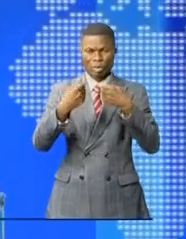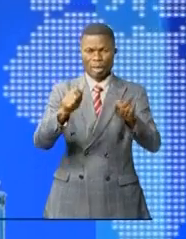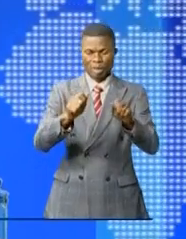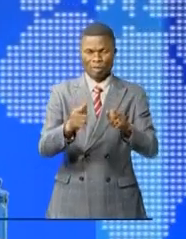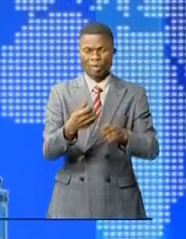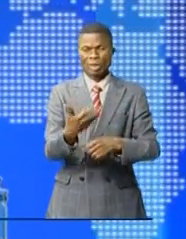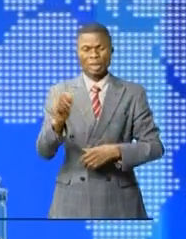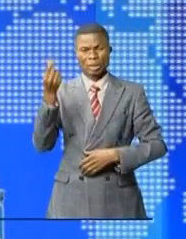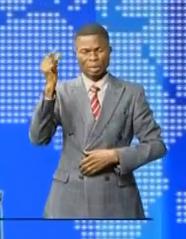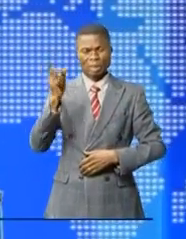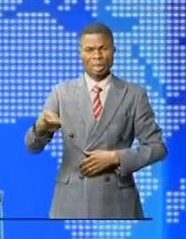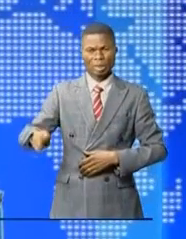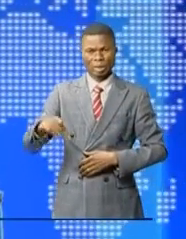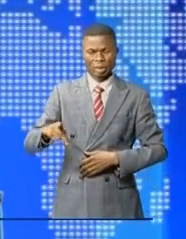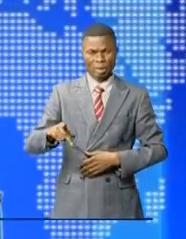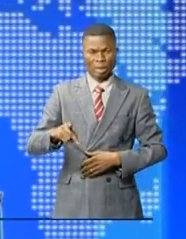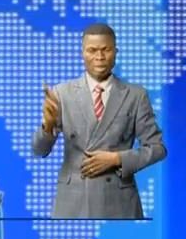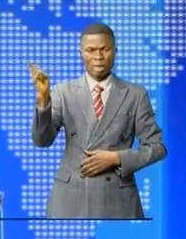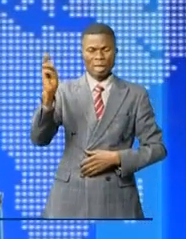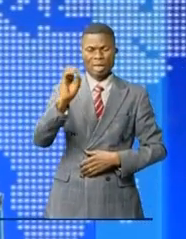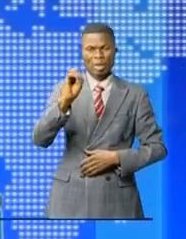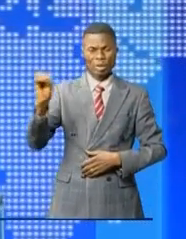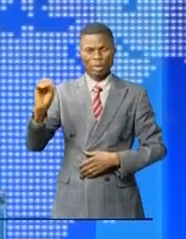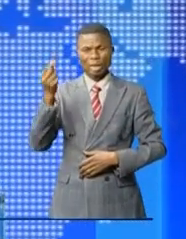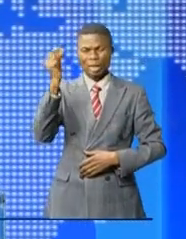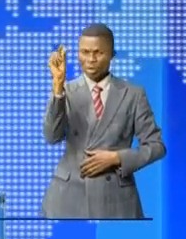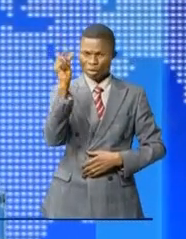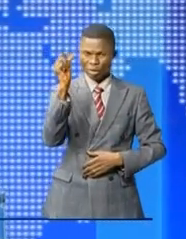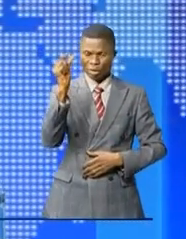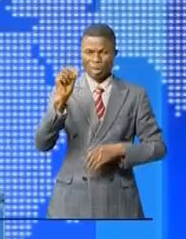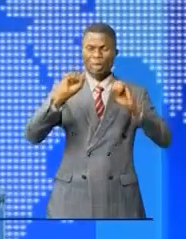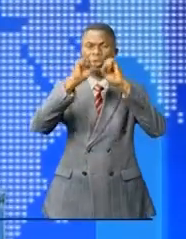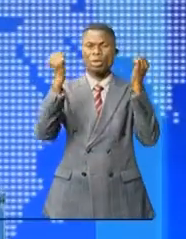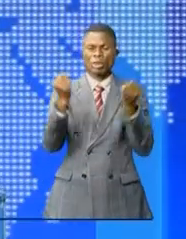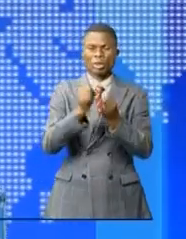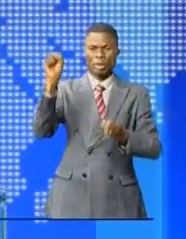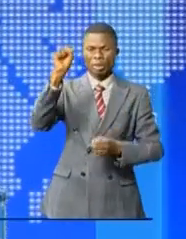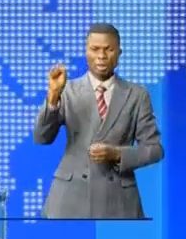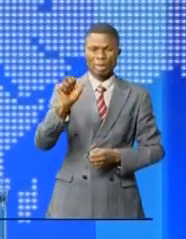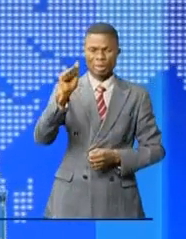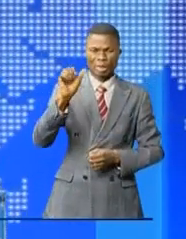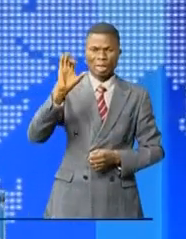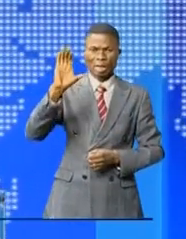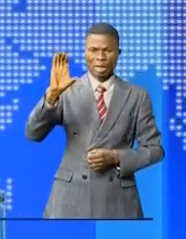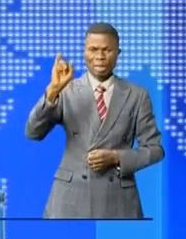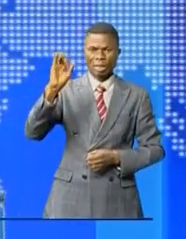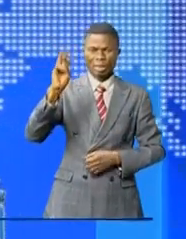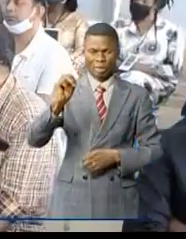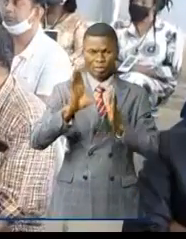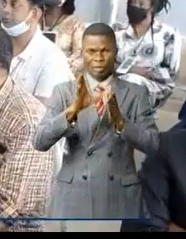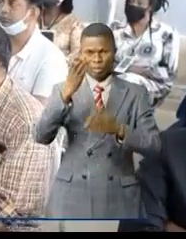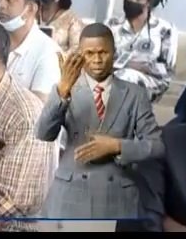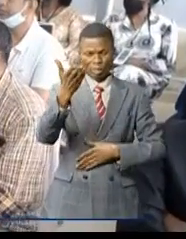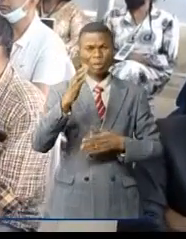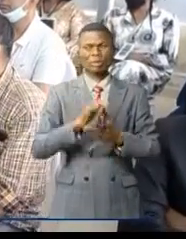à Myabi, dans la province du caisseur oriental, du diamant, de la société Sassim. Nadine Futoka, pour le reportage.